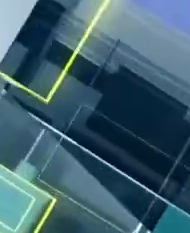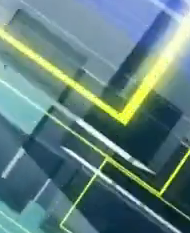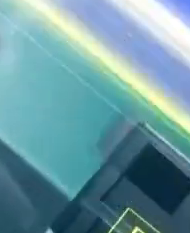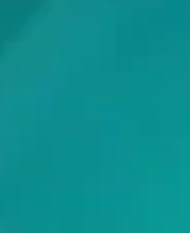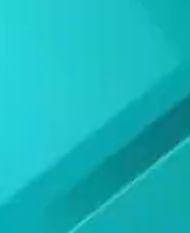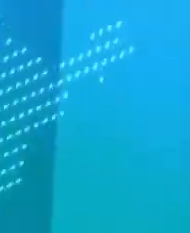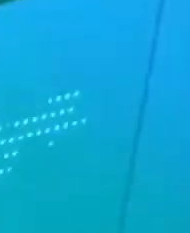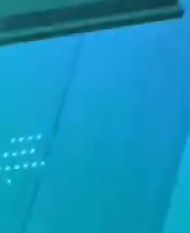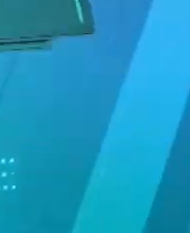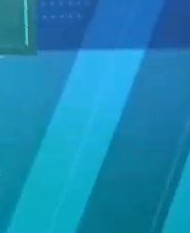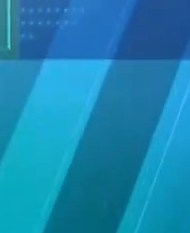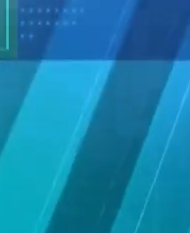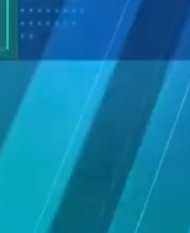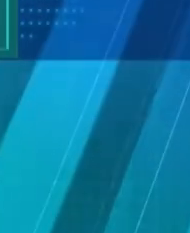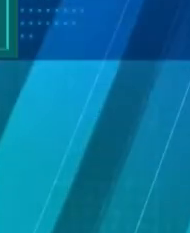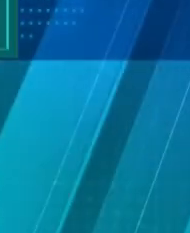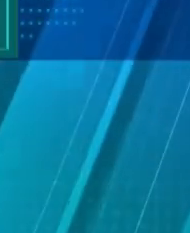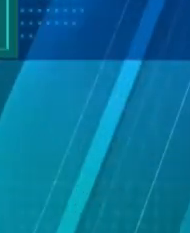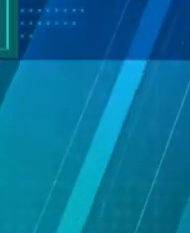Редактор.Семкин Корректор А.Егорова